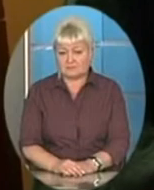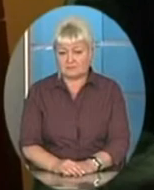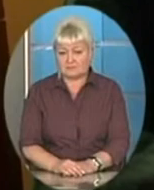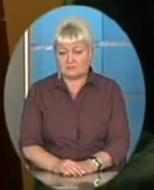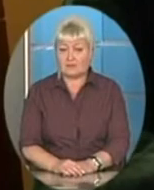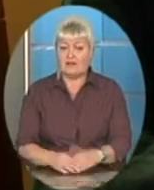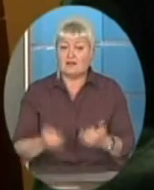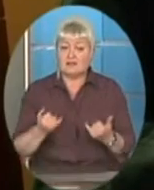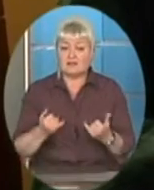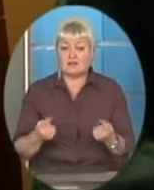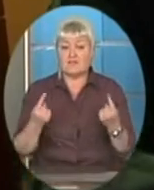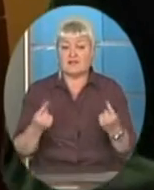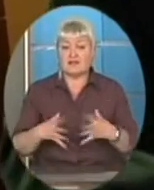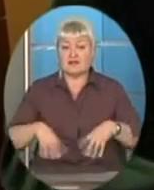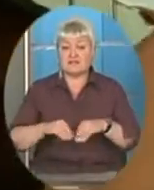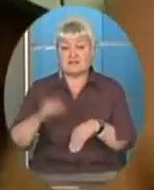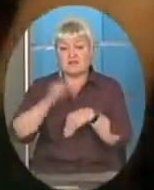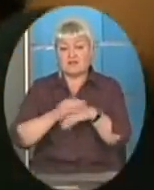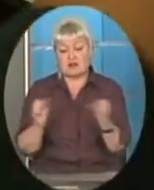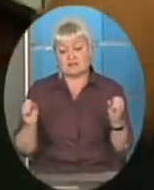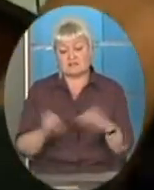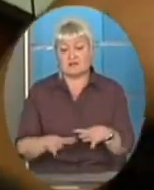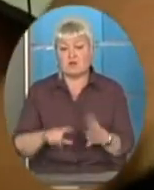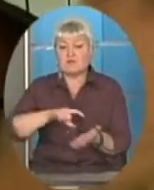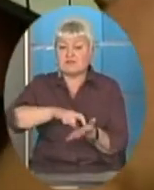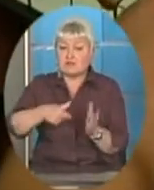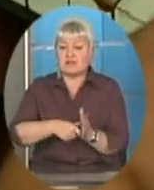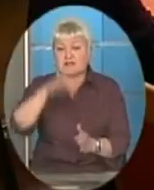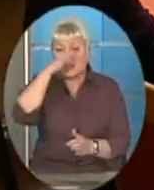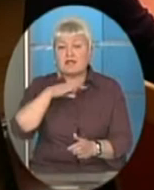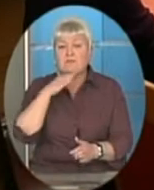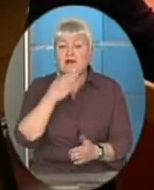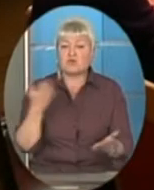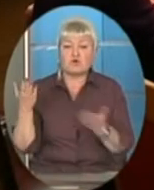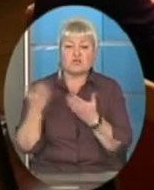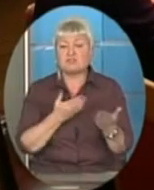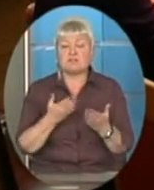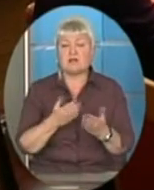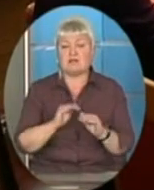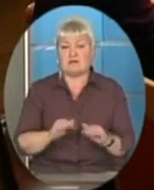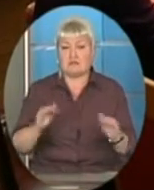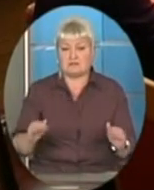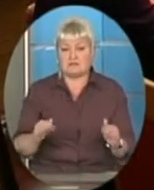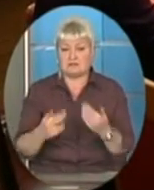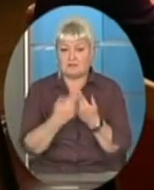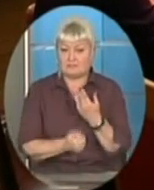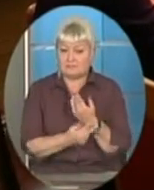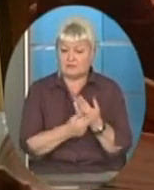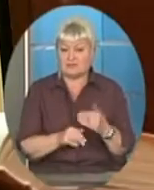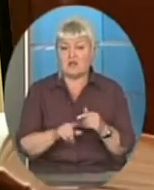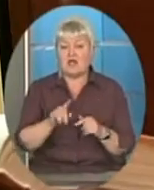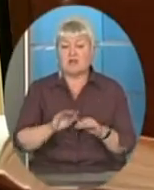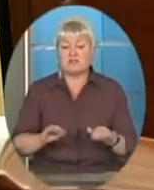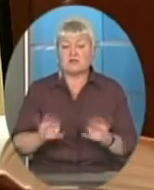Нині велика сім'я вечорами збирається у вітальні, і батько читає дітям життя святих. Діти розповідають, що,